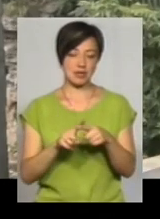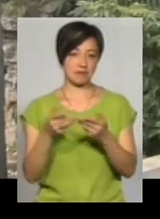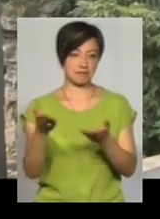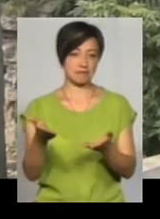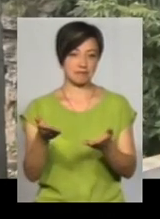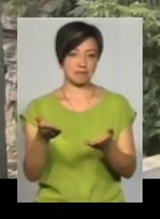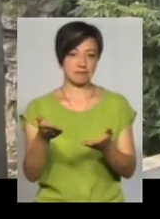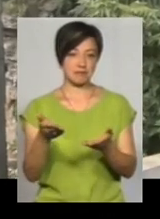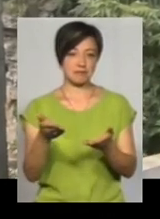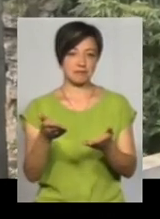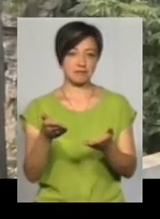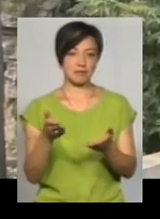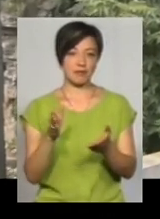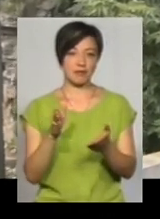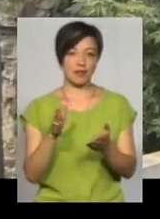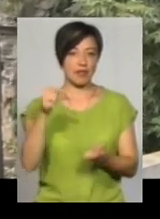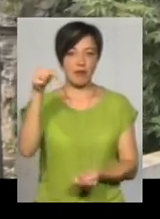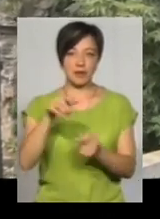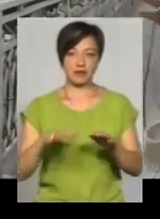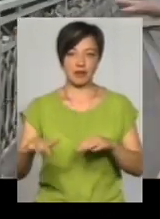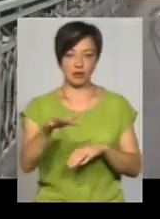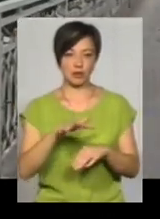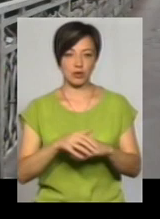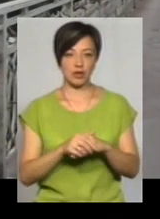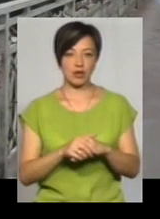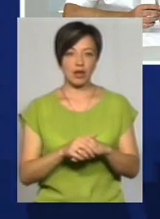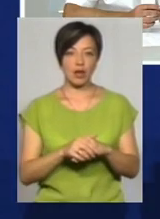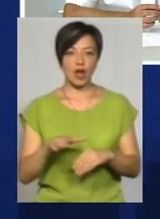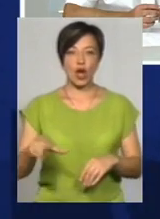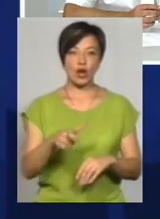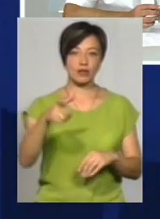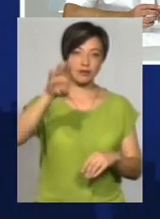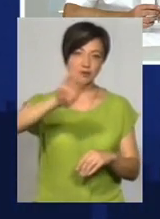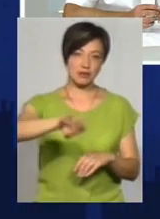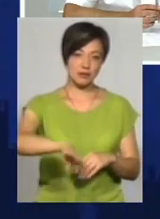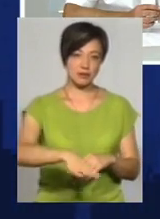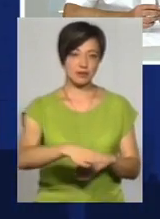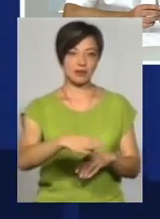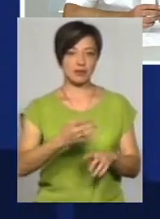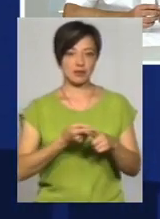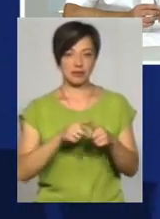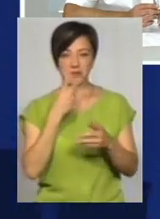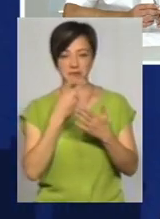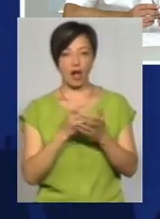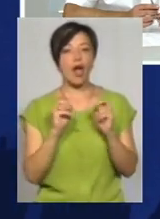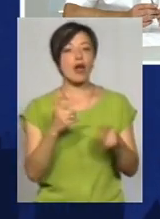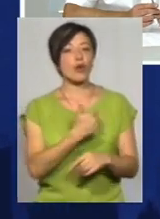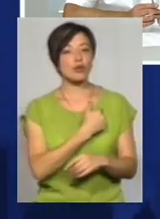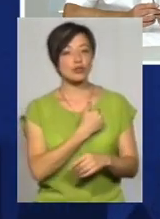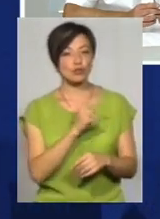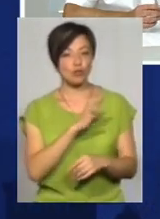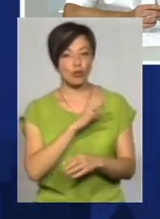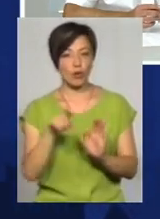територію даного міста. Над річкою воно так іде над скалою. А як би хотілося,